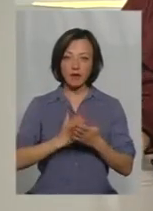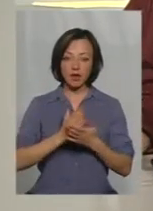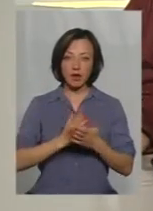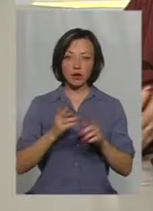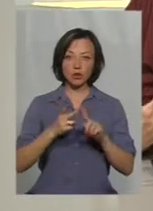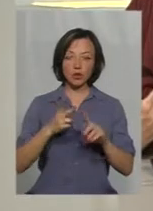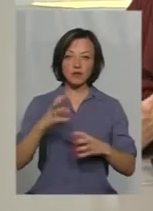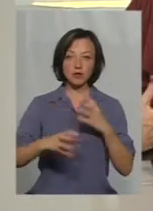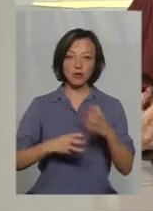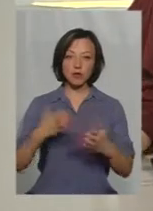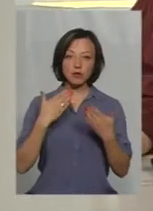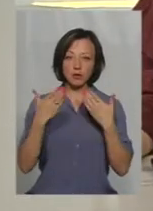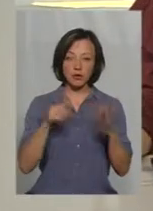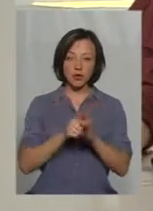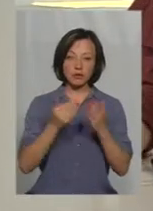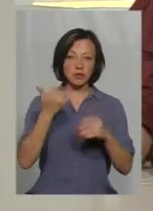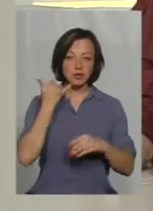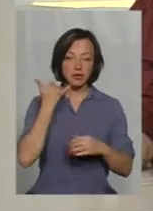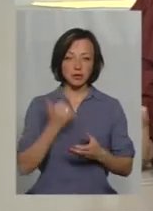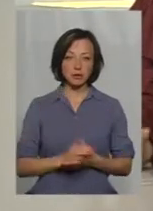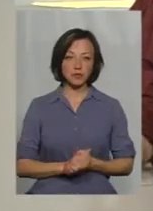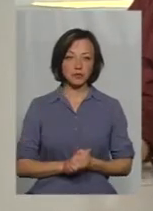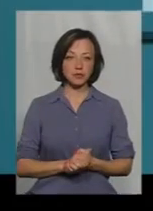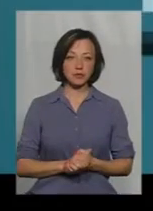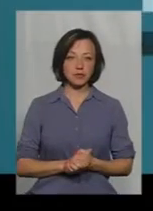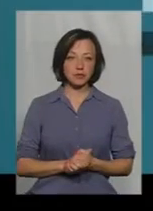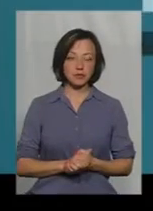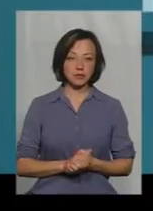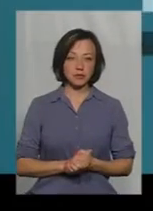Другої світової. Ми поспілкувалися з ним телефоном. Прошу.